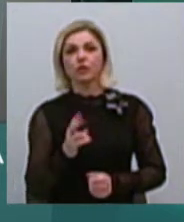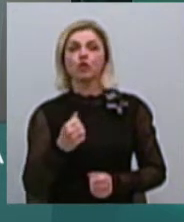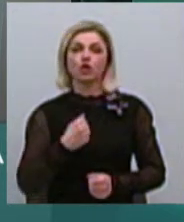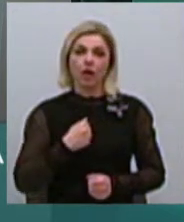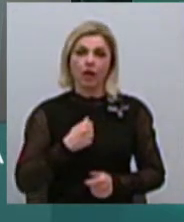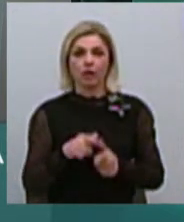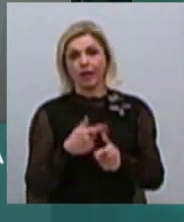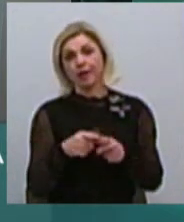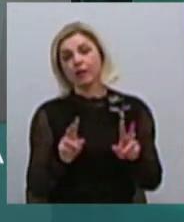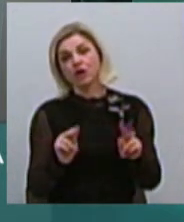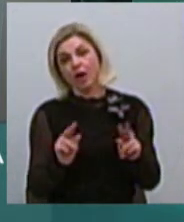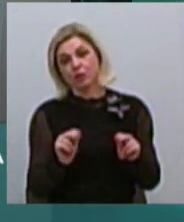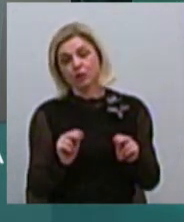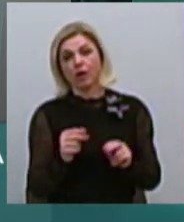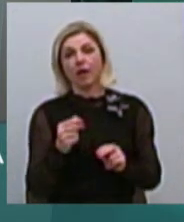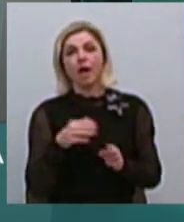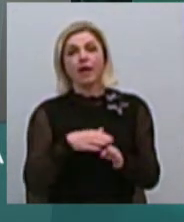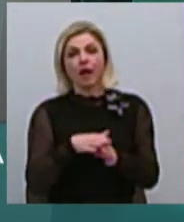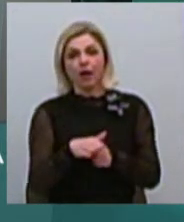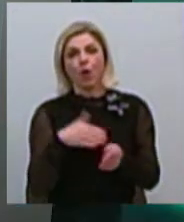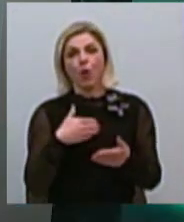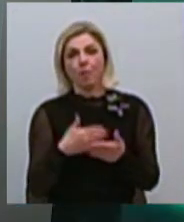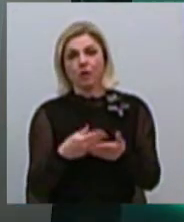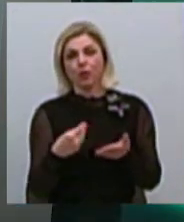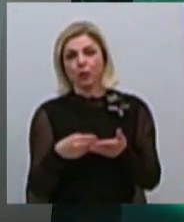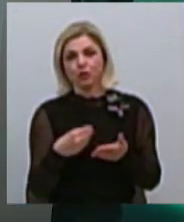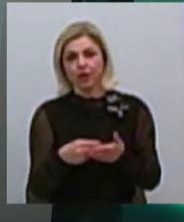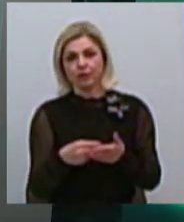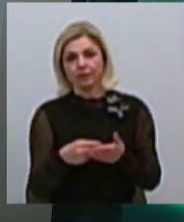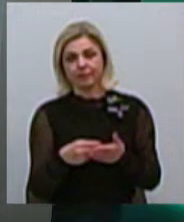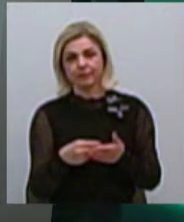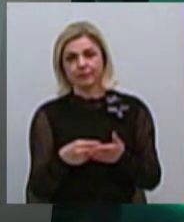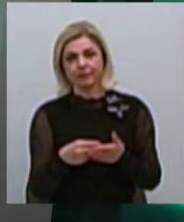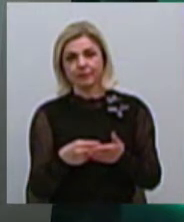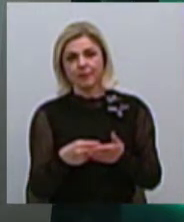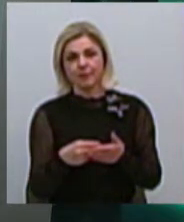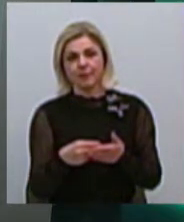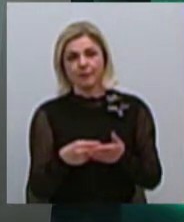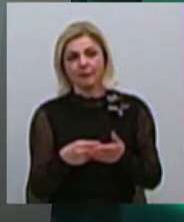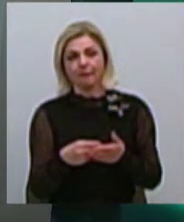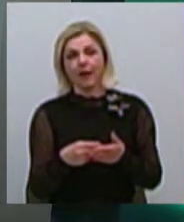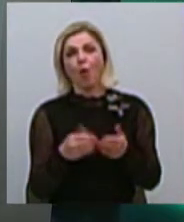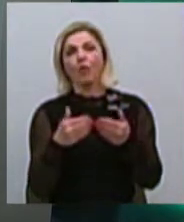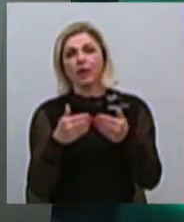к счастью, реалізація громадського бюджету відкриває, скажімо так, тімні угли